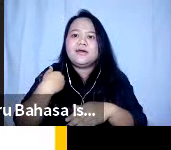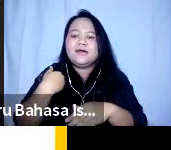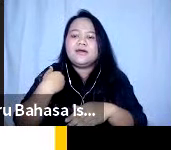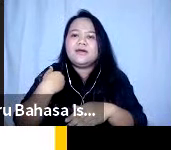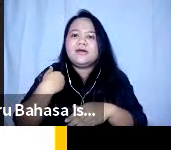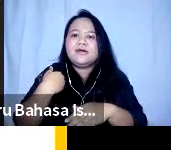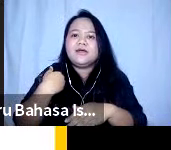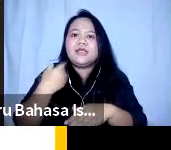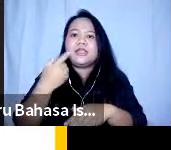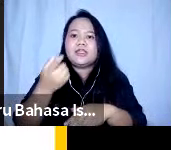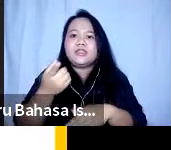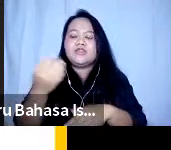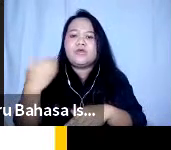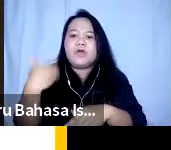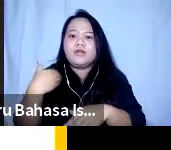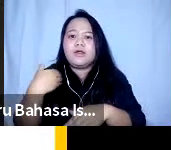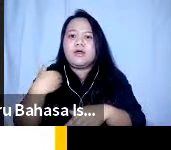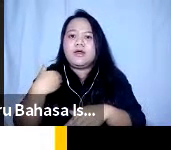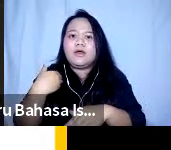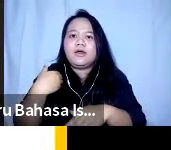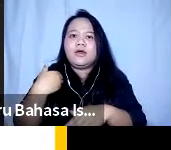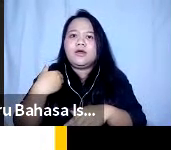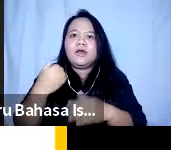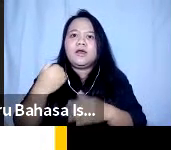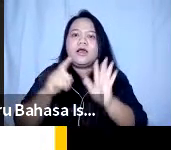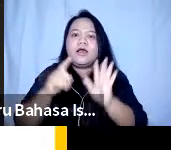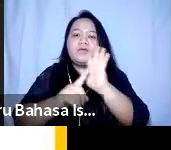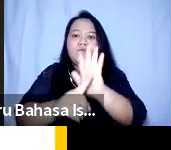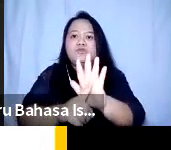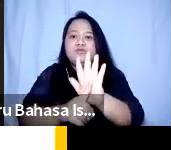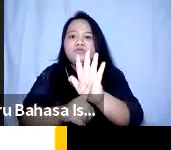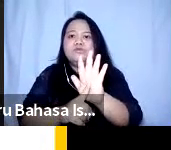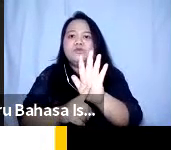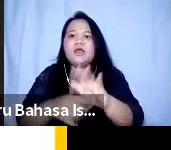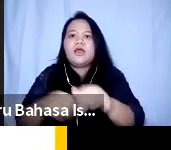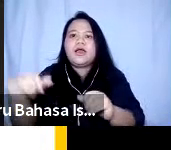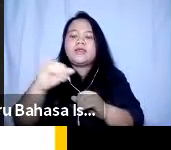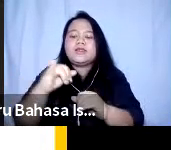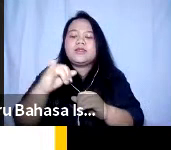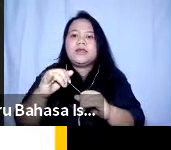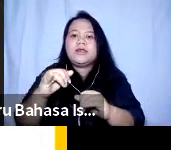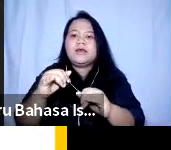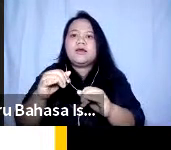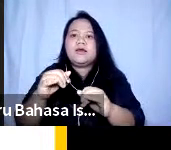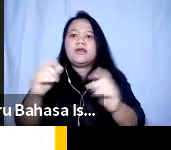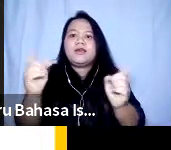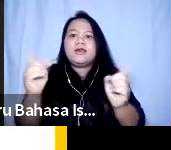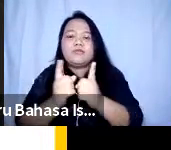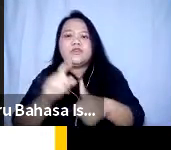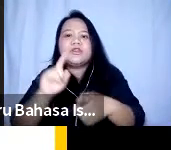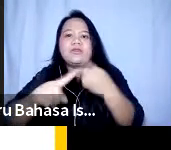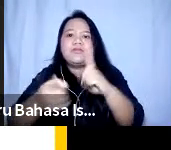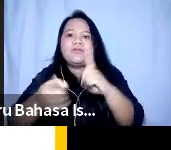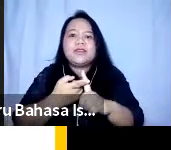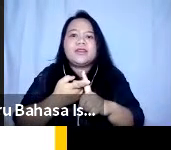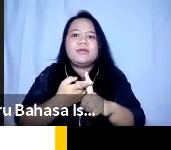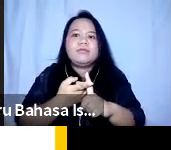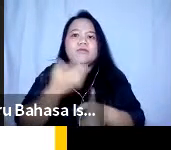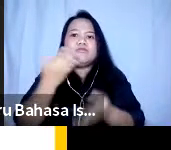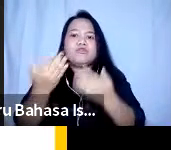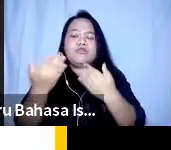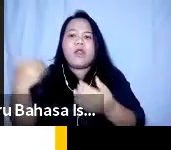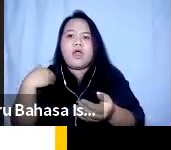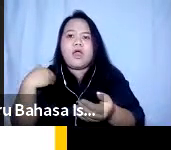disini juga menunjukkan bahwa ketika kita bersama dengan teman-teman yang mungkin memiliki